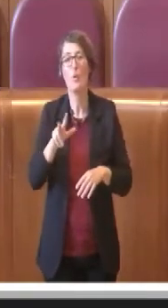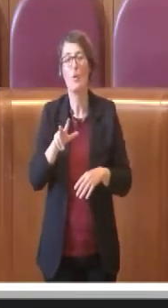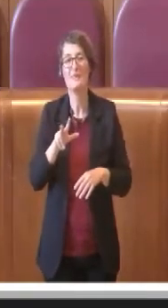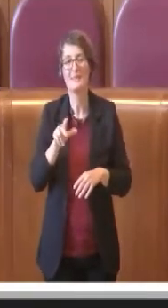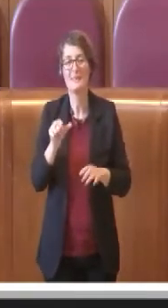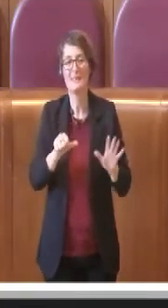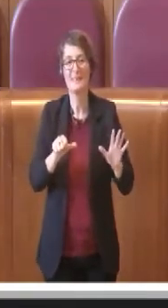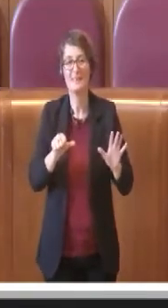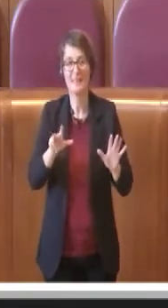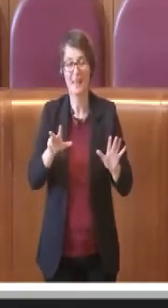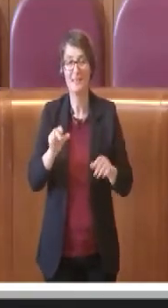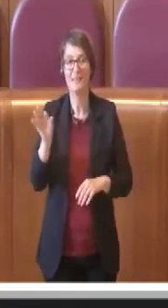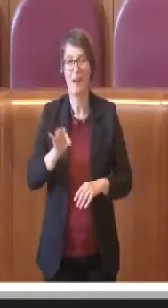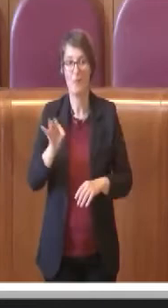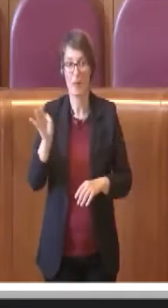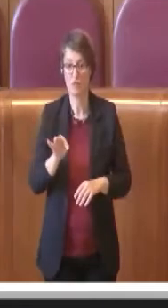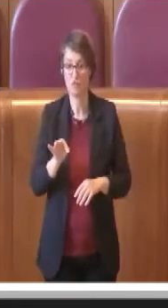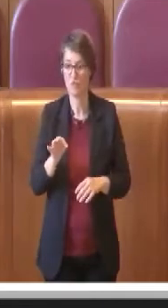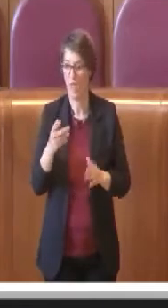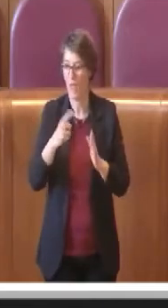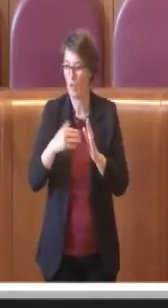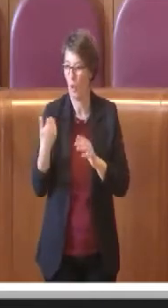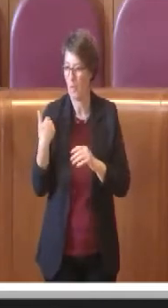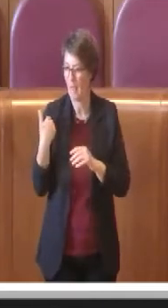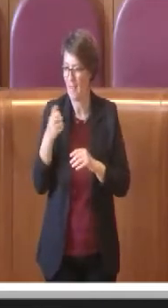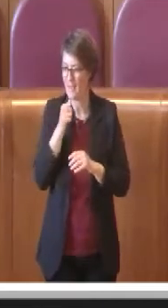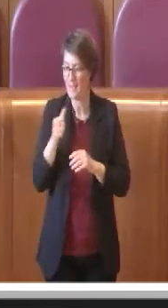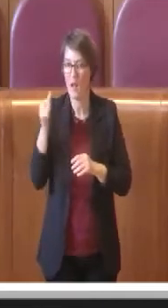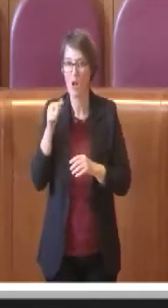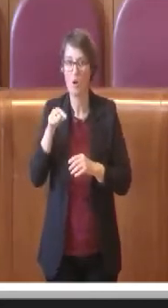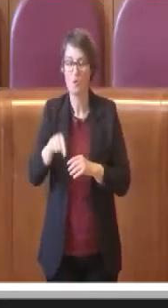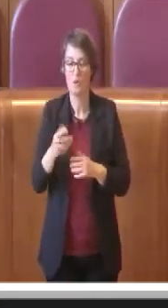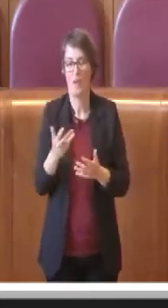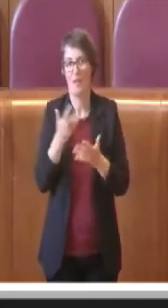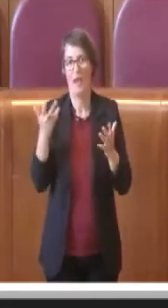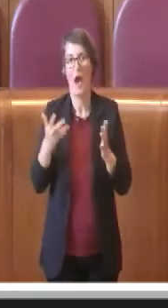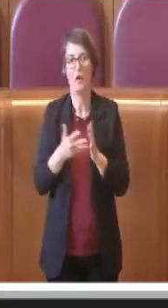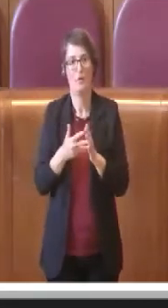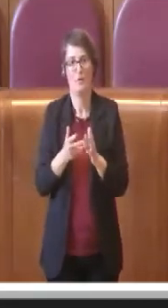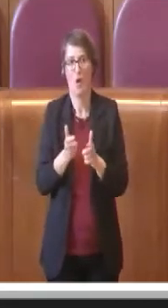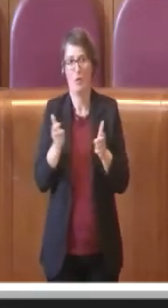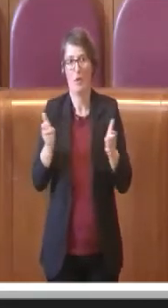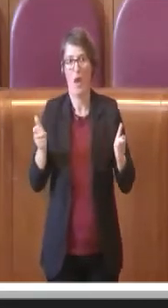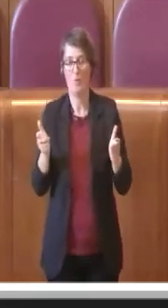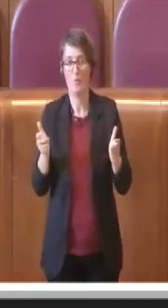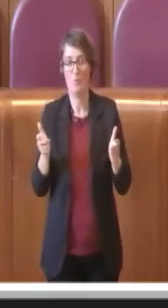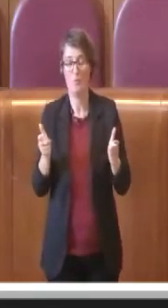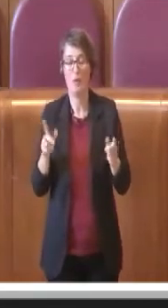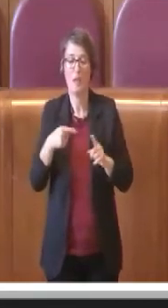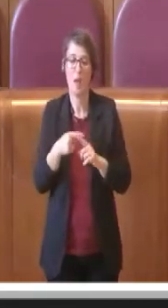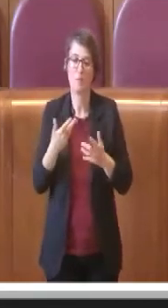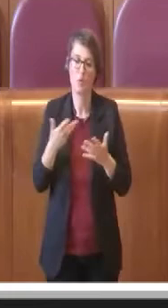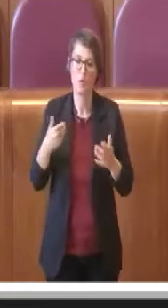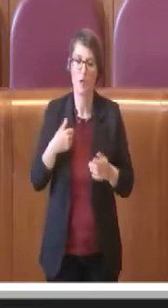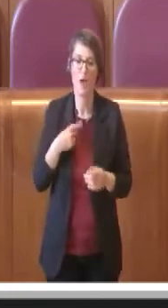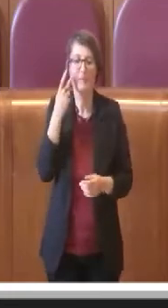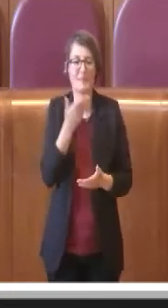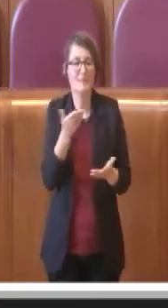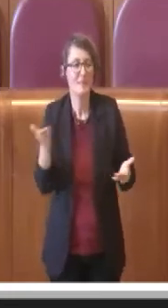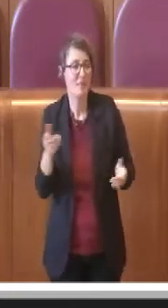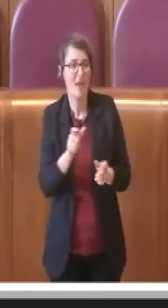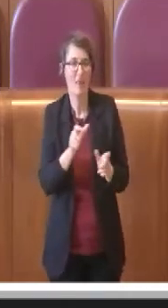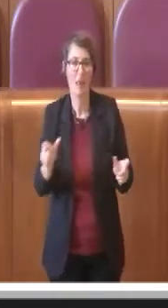il resto. E' ovvio che ci sono state delle criticità e poi siamo andati a toccare, lo dico, insomma, il dolore delle persone, che è una cosa